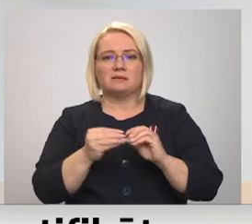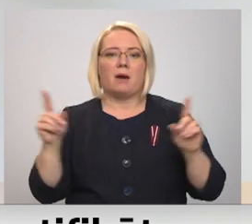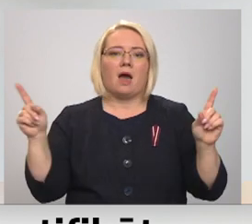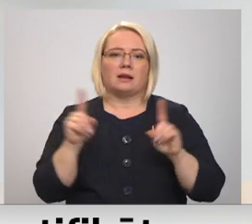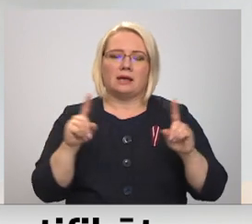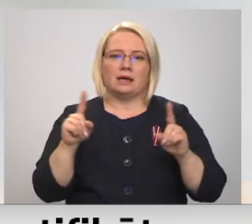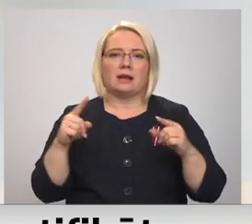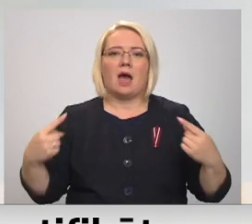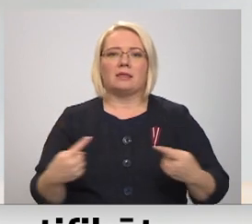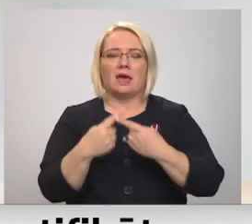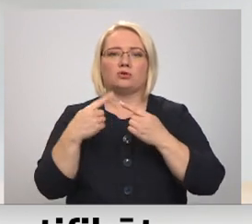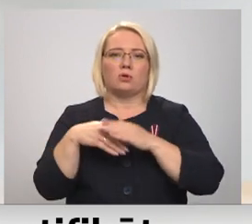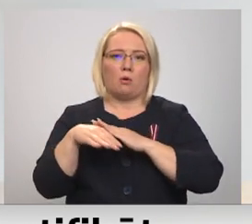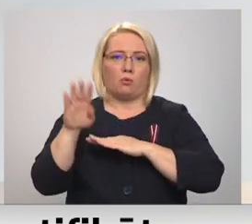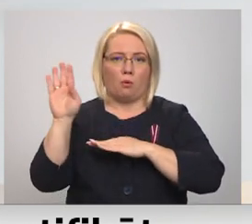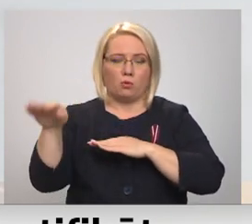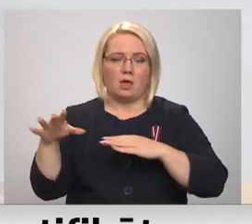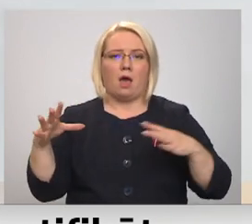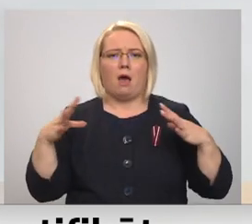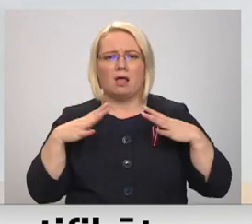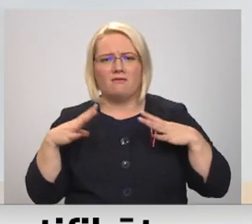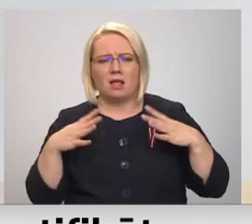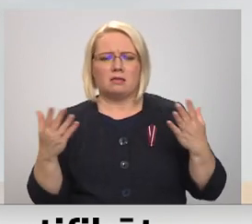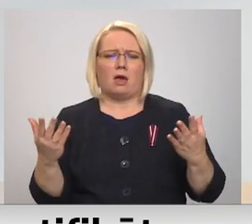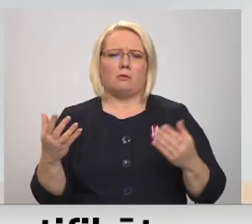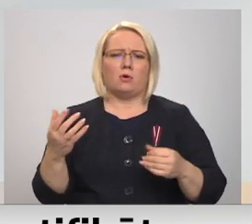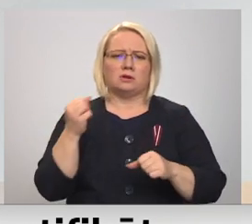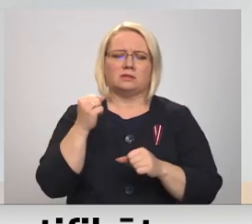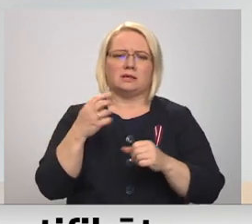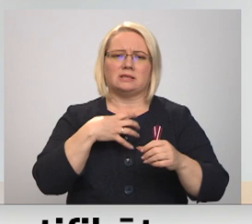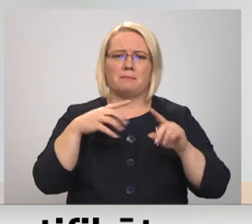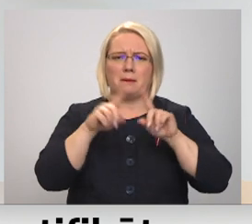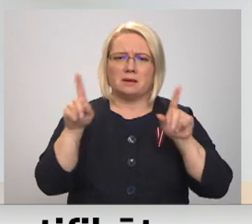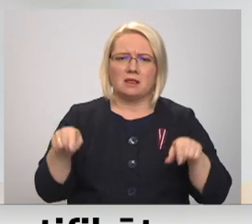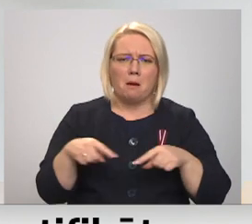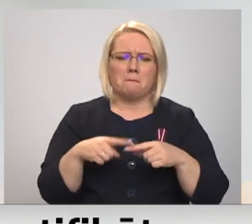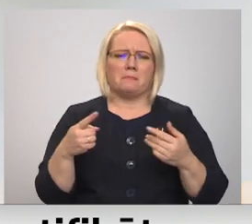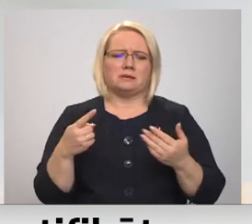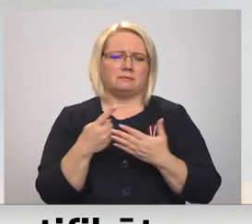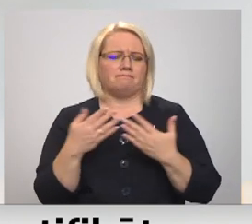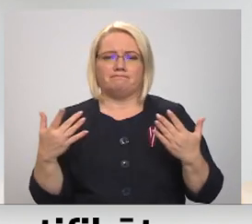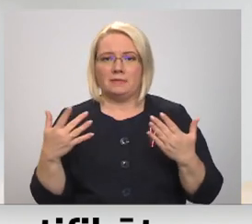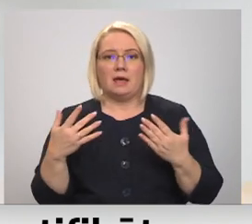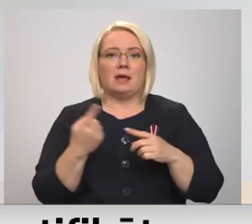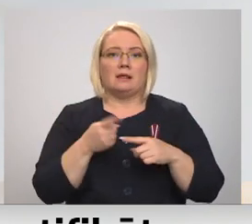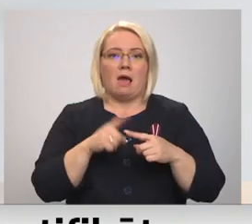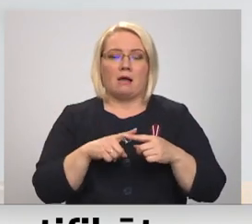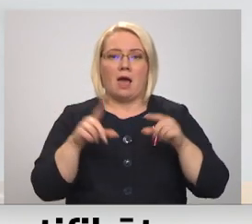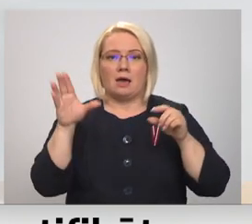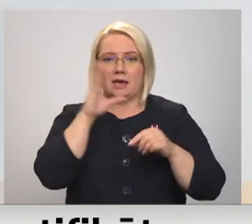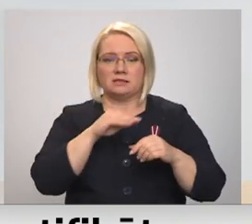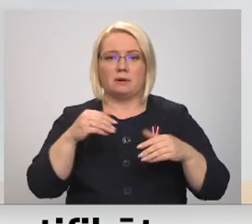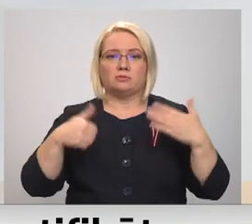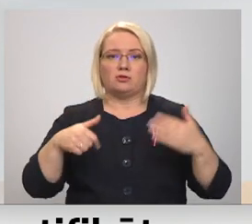attēst no tā probūtē. Atveļinājumos un darbu nespējas slimības lapās. Tagā iespējams 31